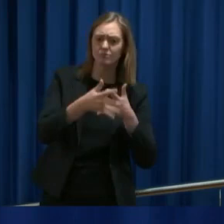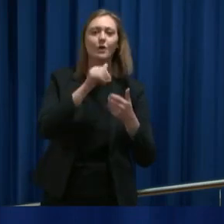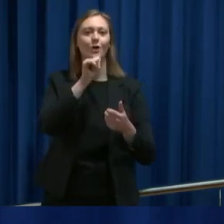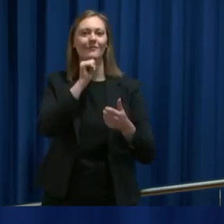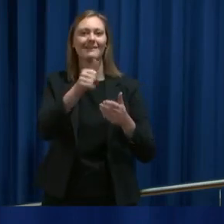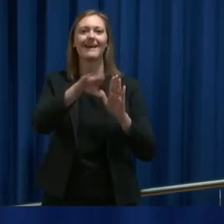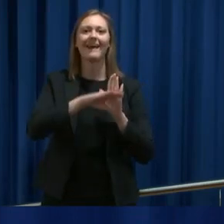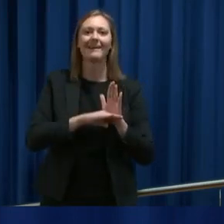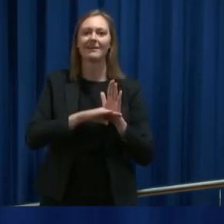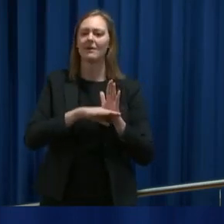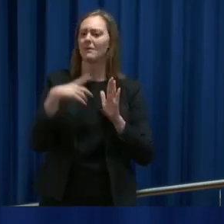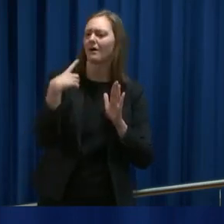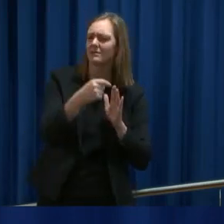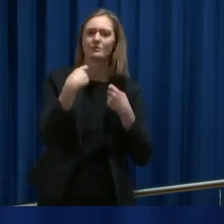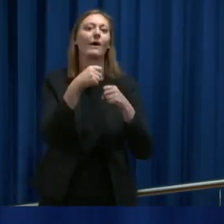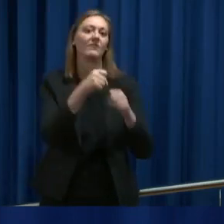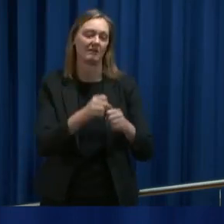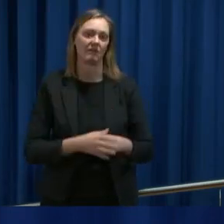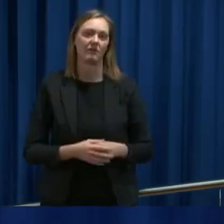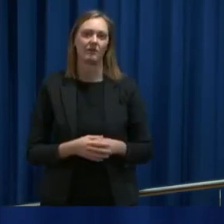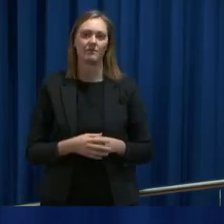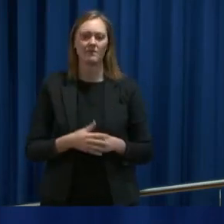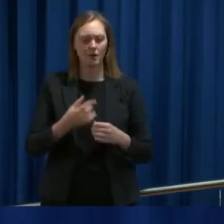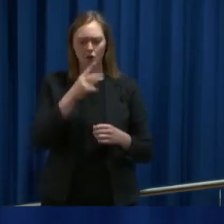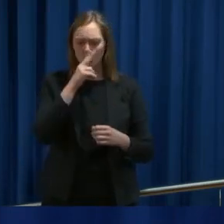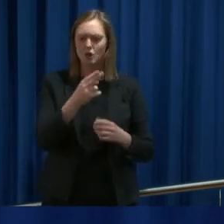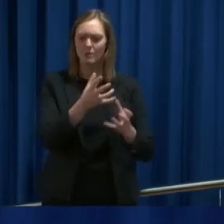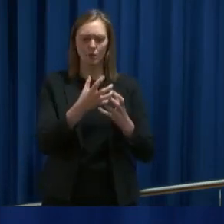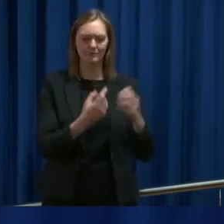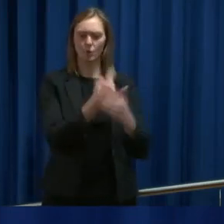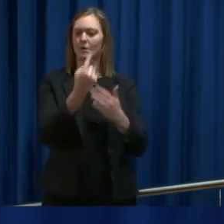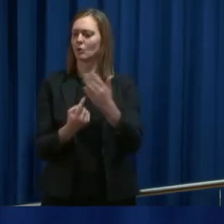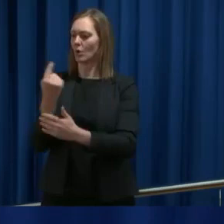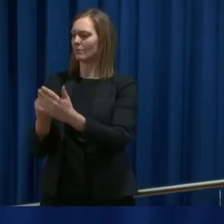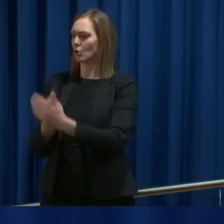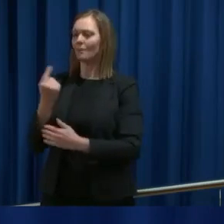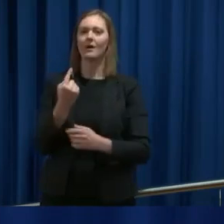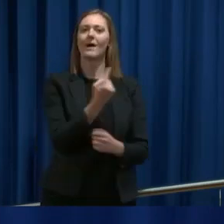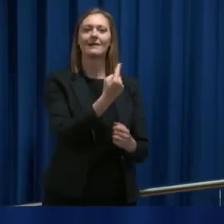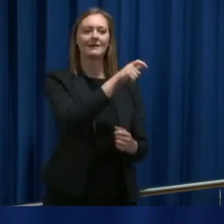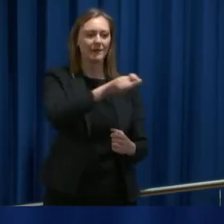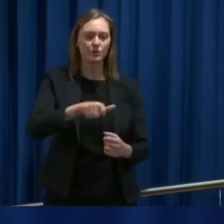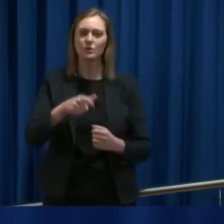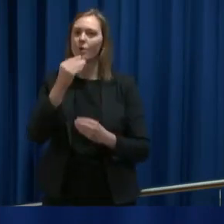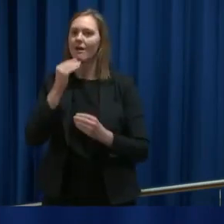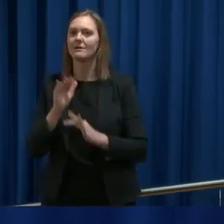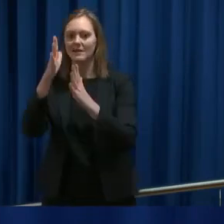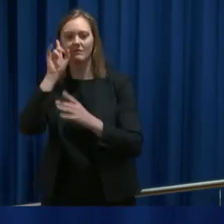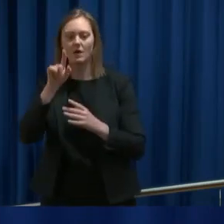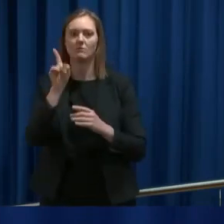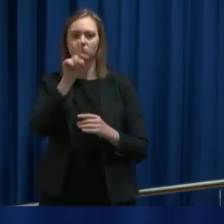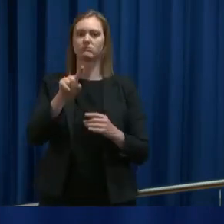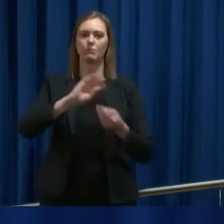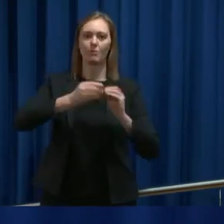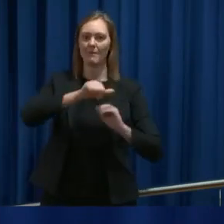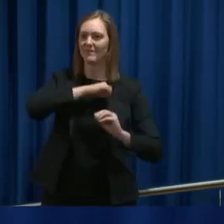raskt og effektivt nok. Det dukker opp nye behov på mange områder, der enkeltpersoner og næringsliv kan få problemer, dersom vi ikke endrer